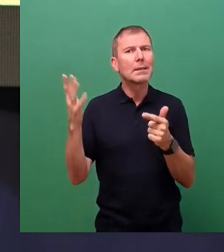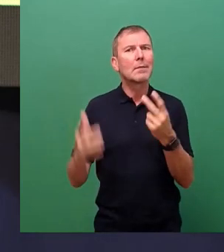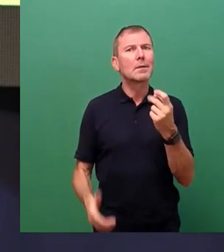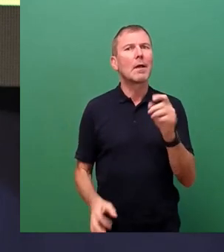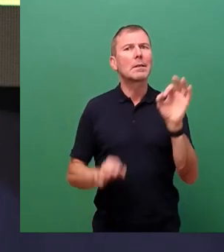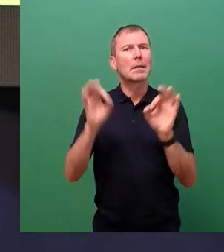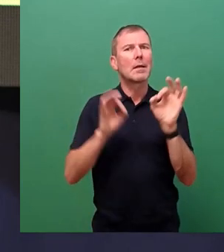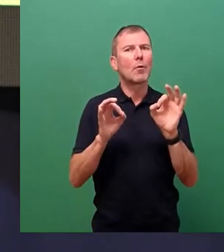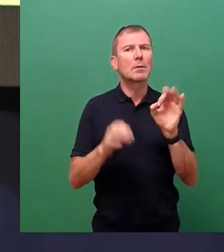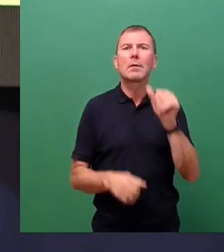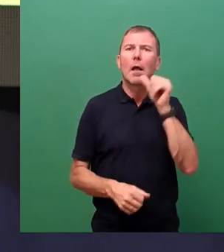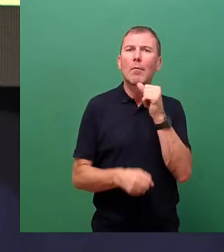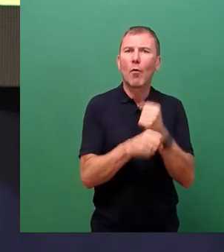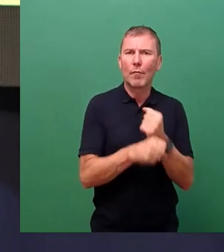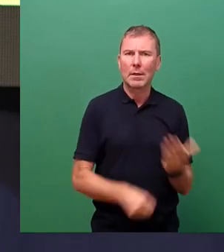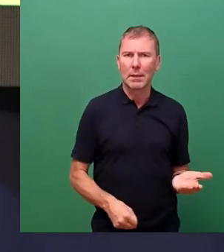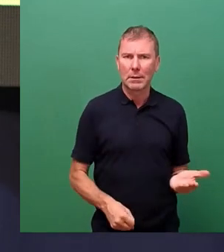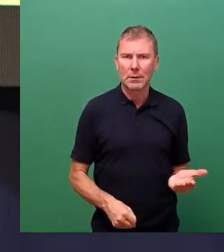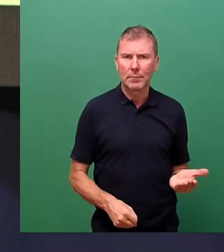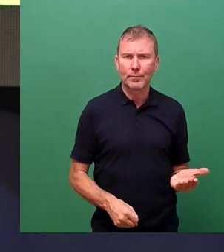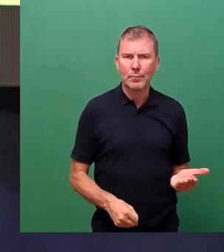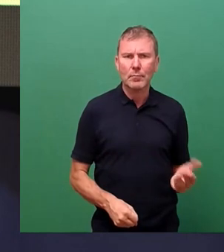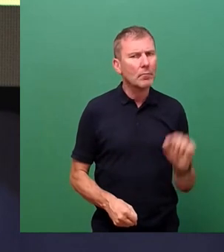berufstätig. Ja, warum ist das so?